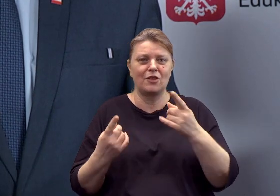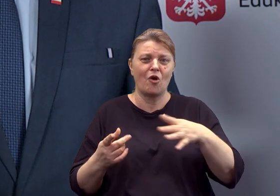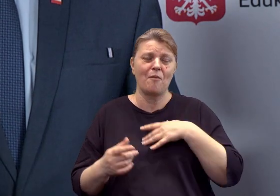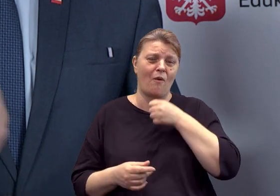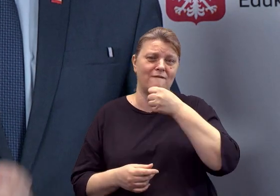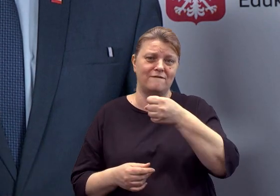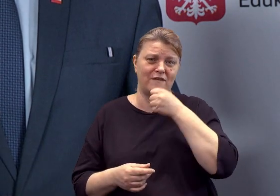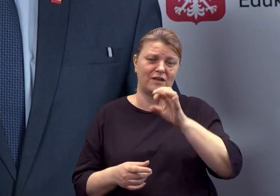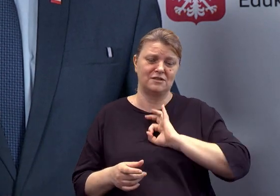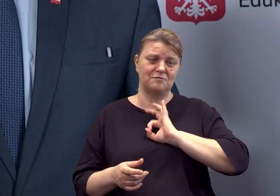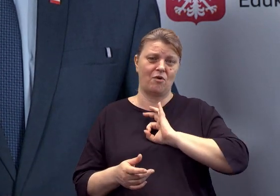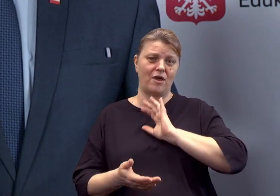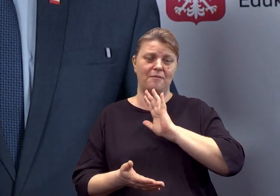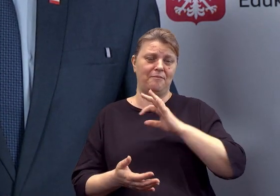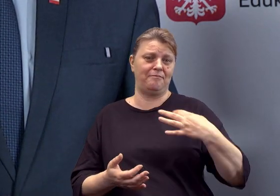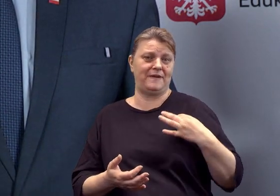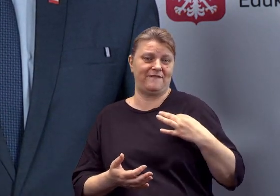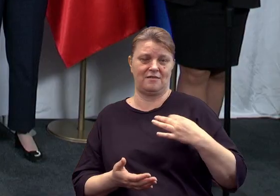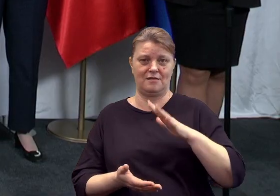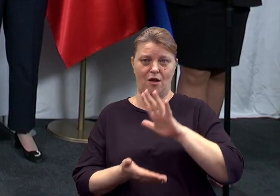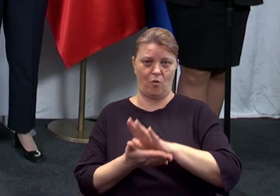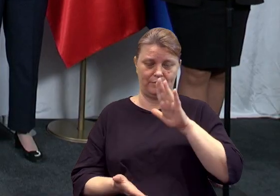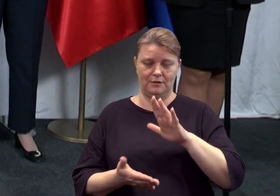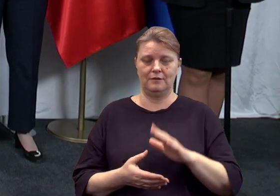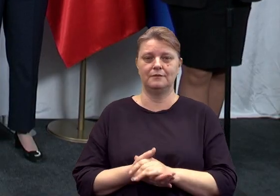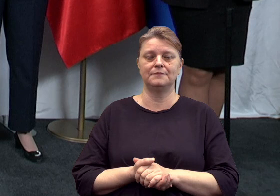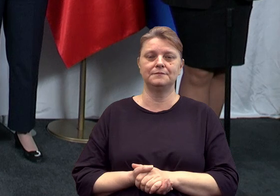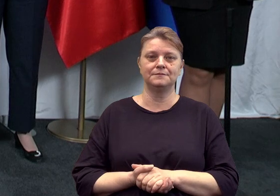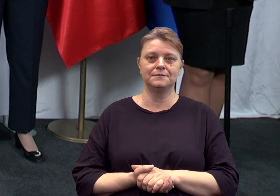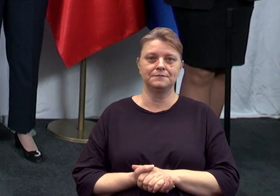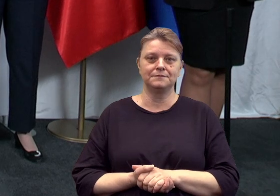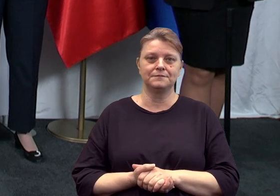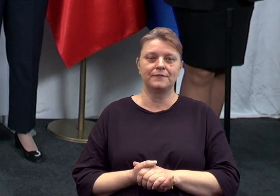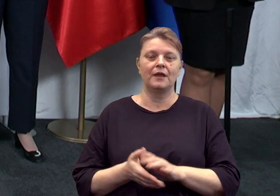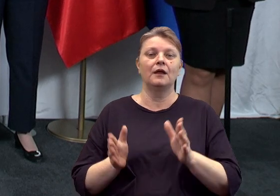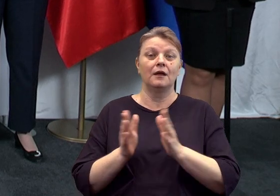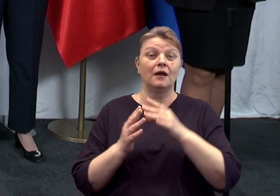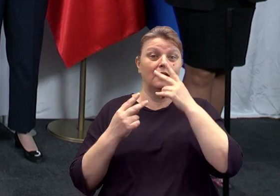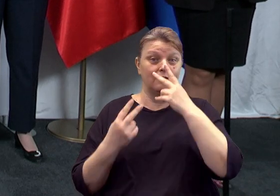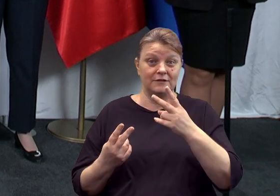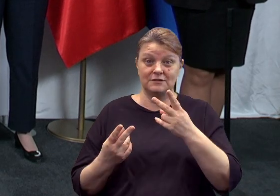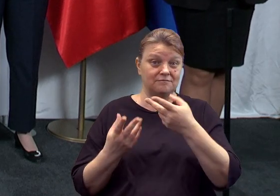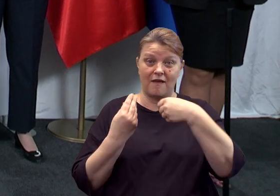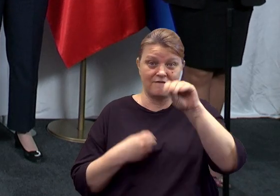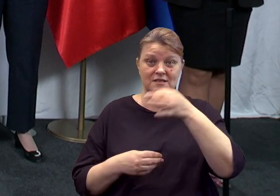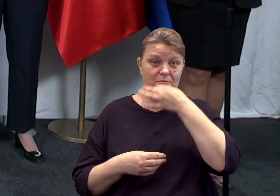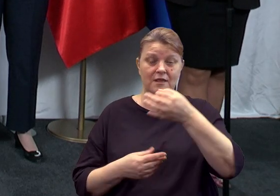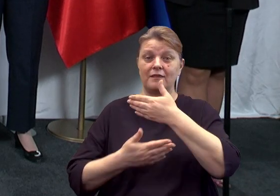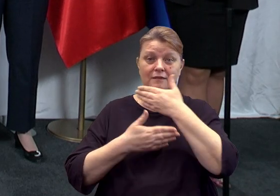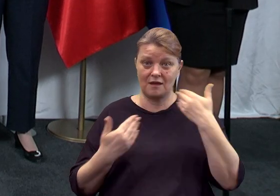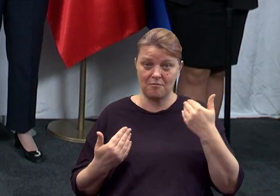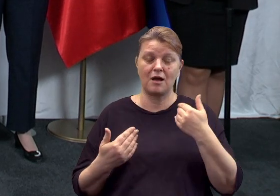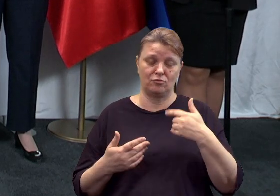jest moja prywatna opinia Przemysława Czarnka-Konstytucjonalisty. Dziękuję bardzo. Bardzo dziękuję. Drodzy państwo, widzę, że nie ma więcej pytań, także